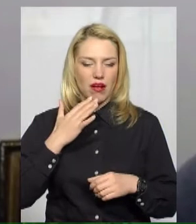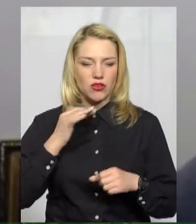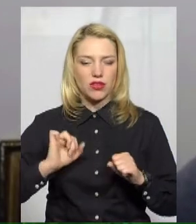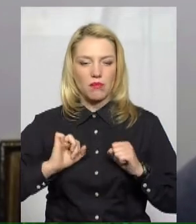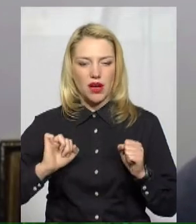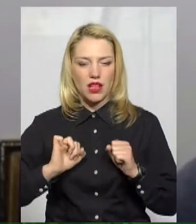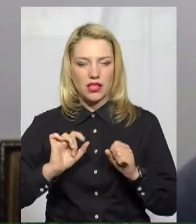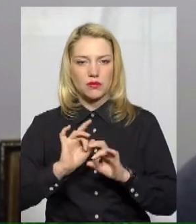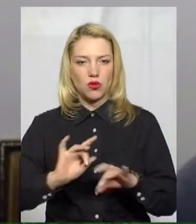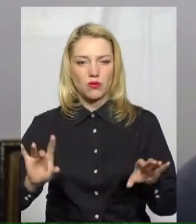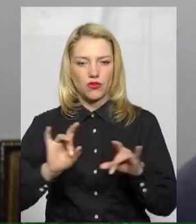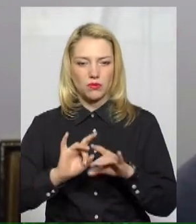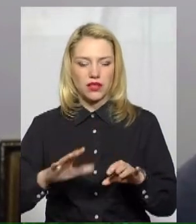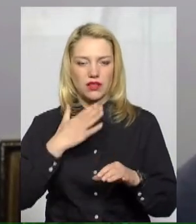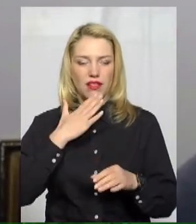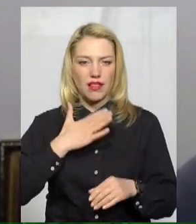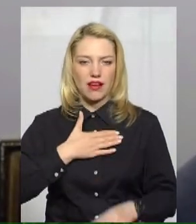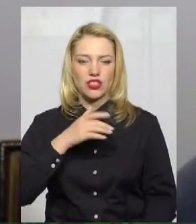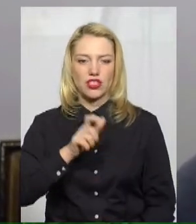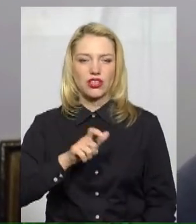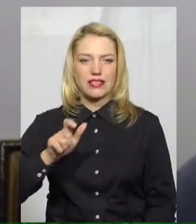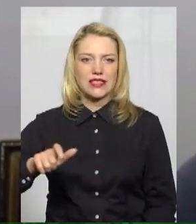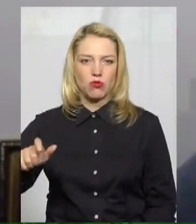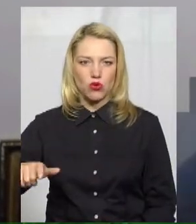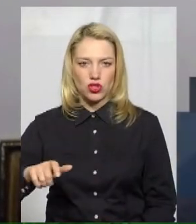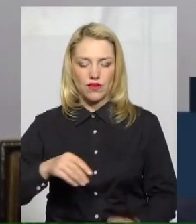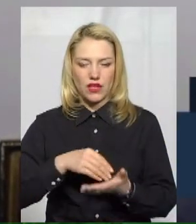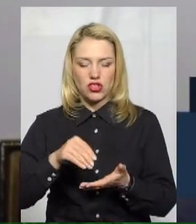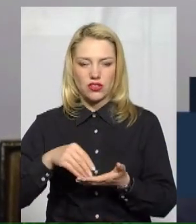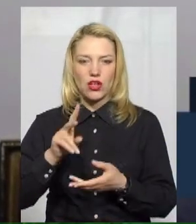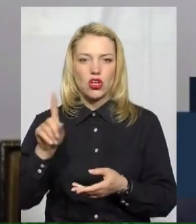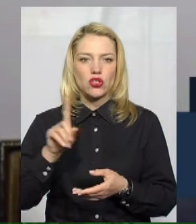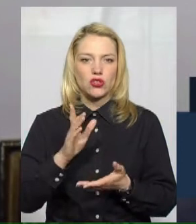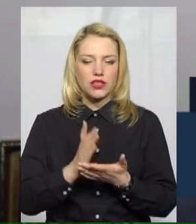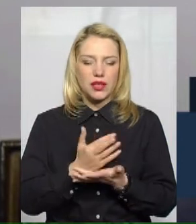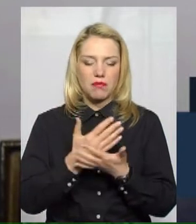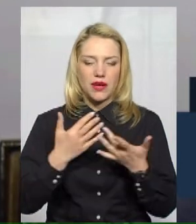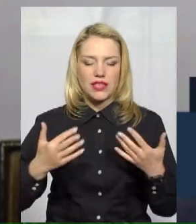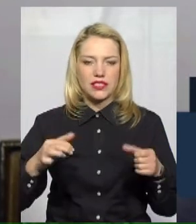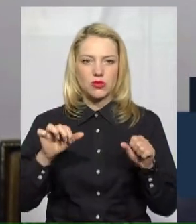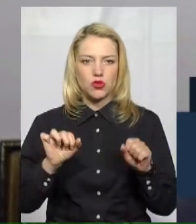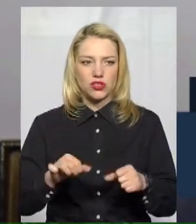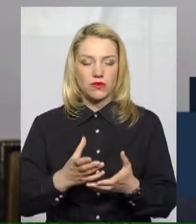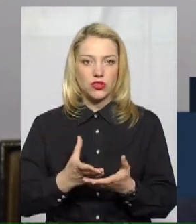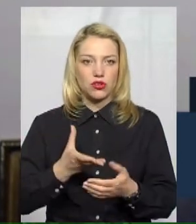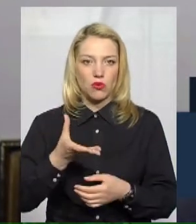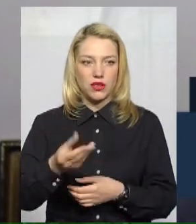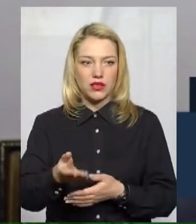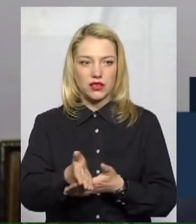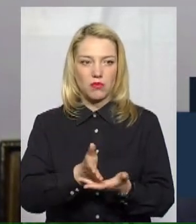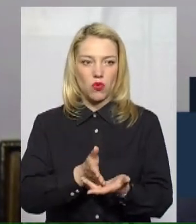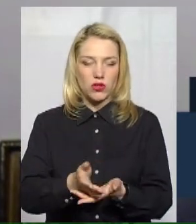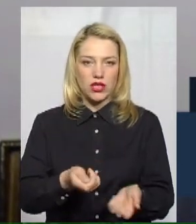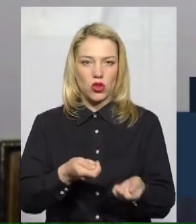споживачів щодо того, що є безліч можливостей оплатити послуги доставки,